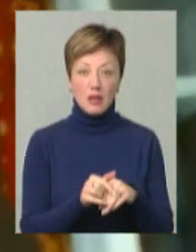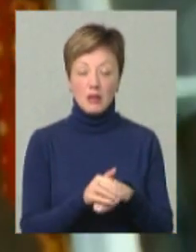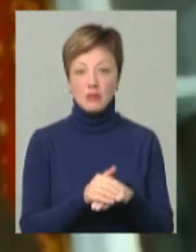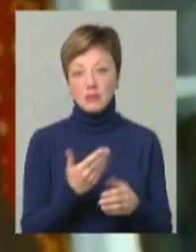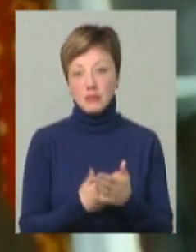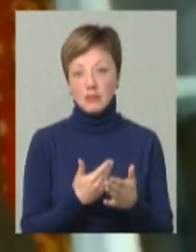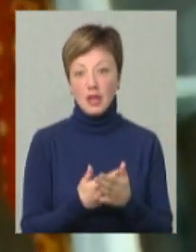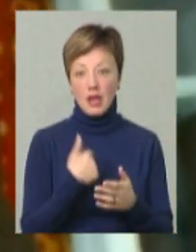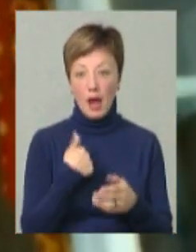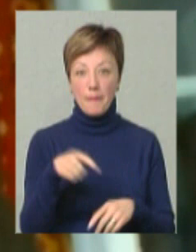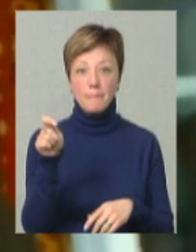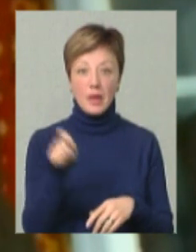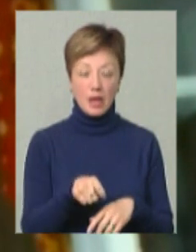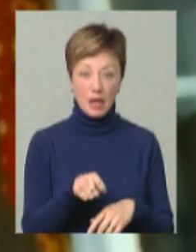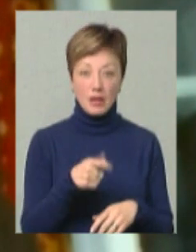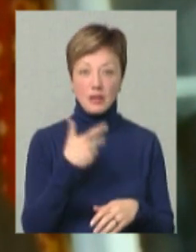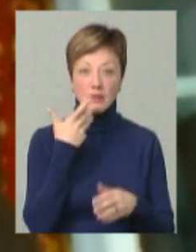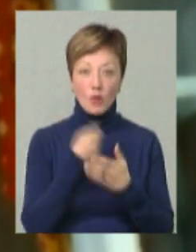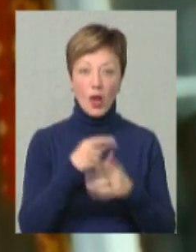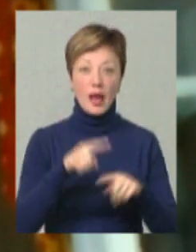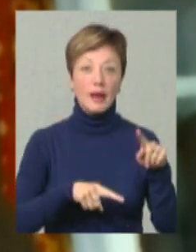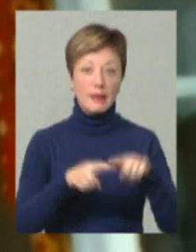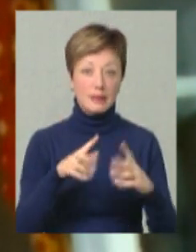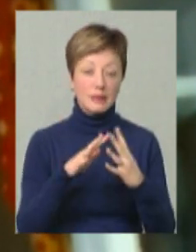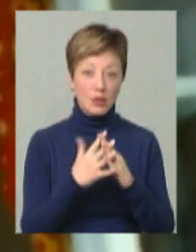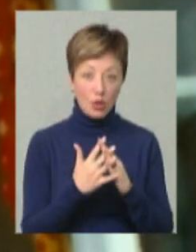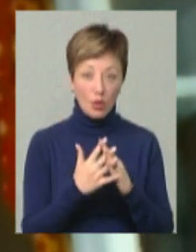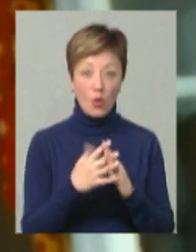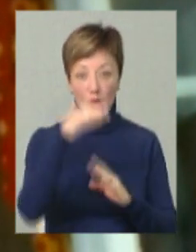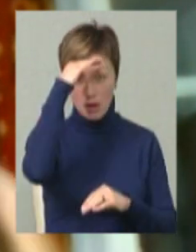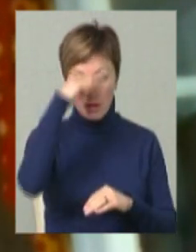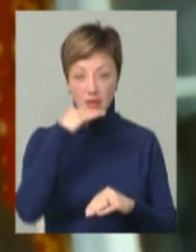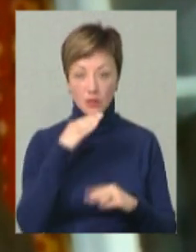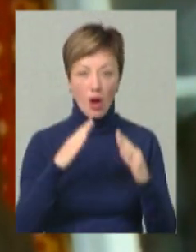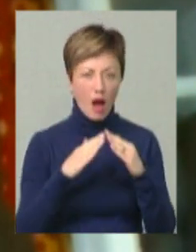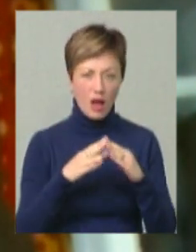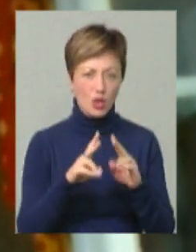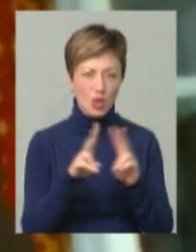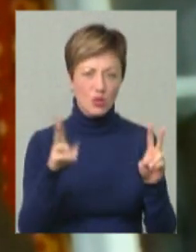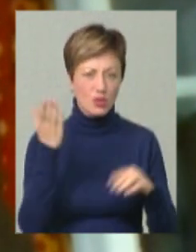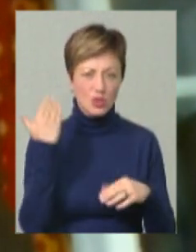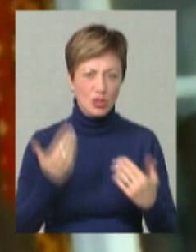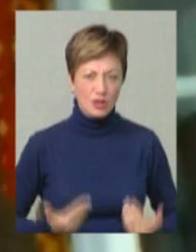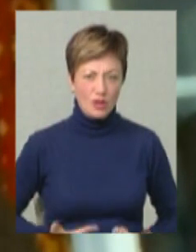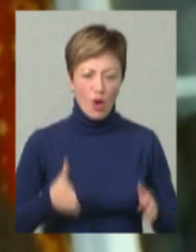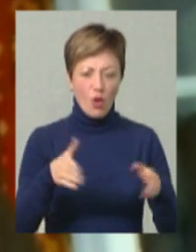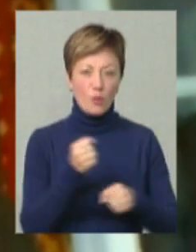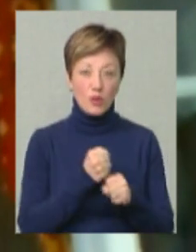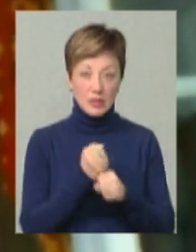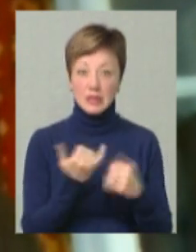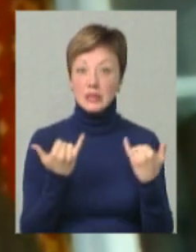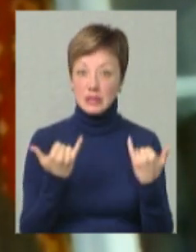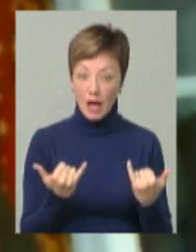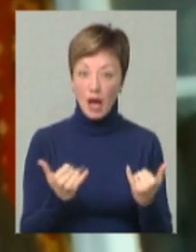умовно, я приїхав в своє рідне село, на батьківську хату, тут давно вже ніхто не жив, город не оброблявся, зараз